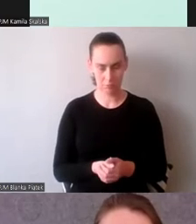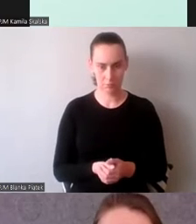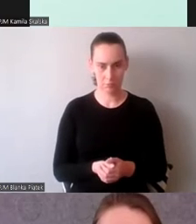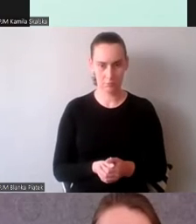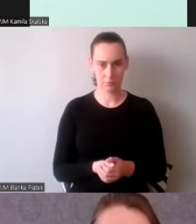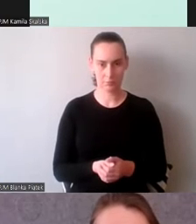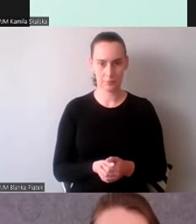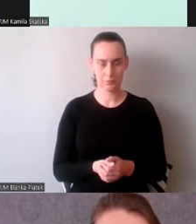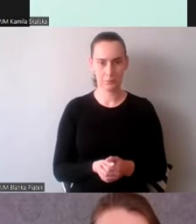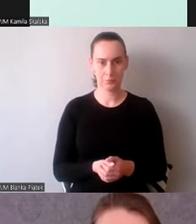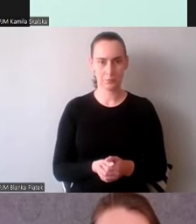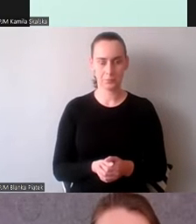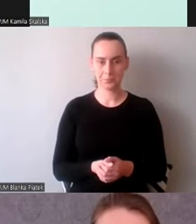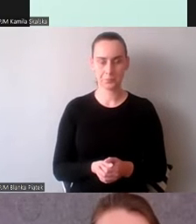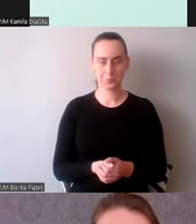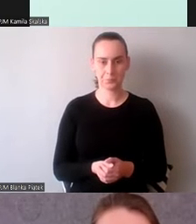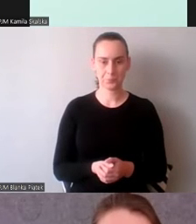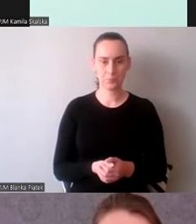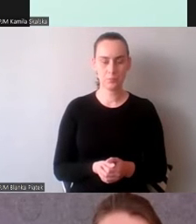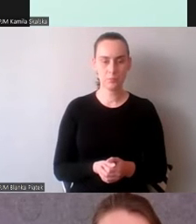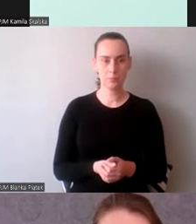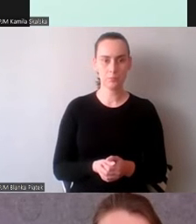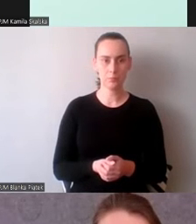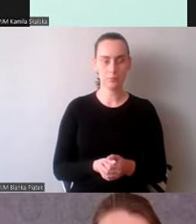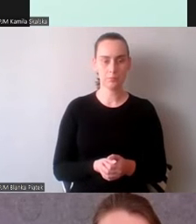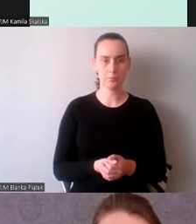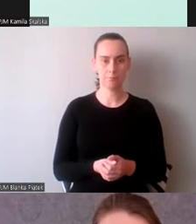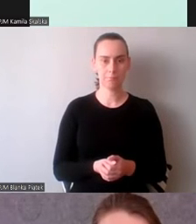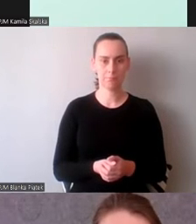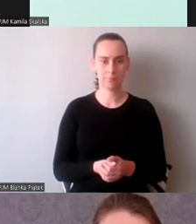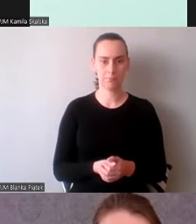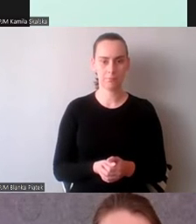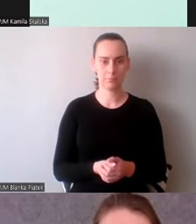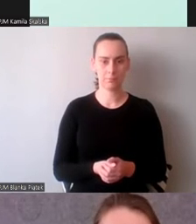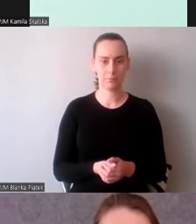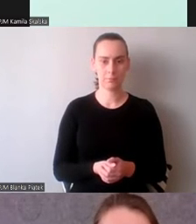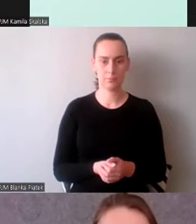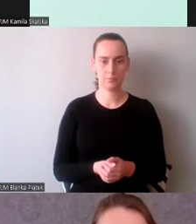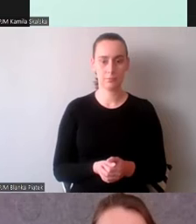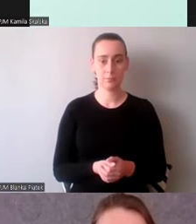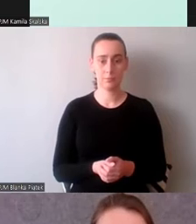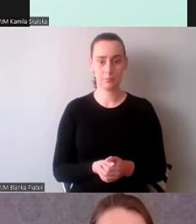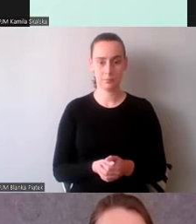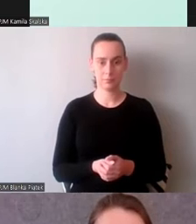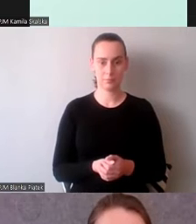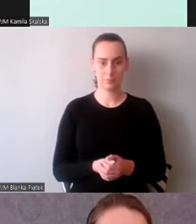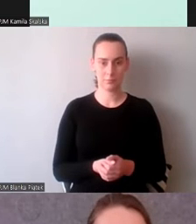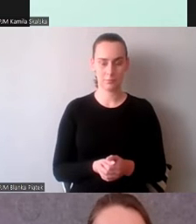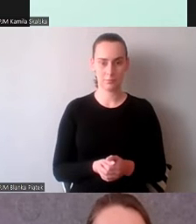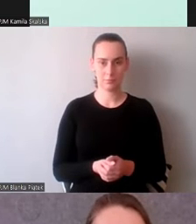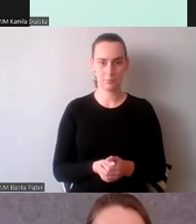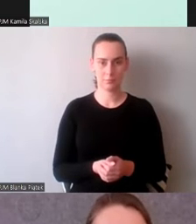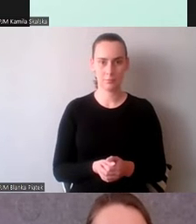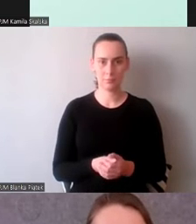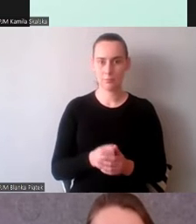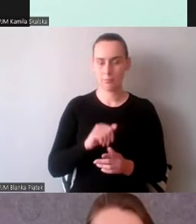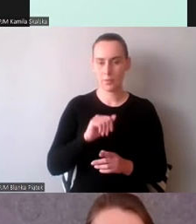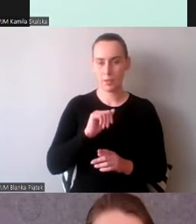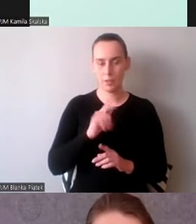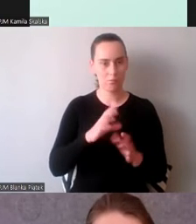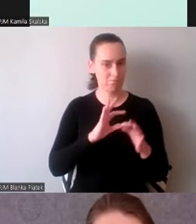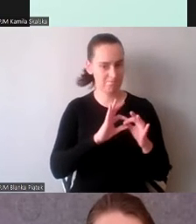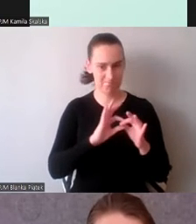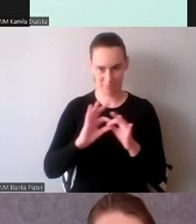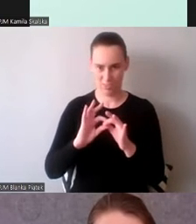I nie ma to nic wspólnego z istotą procesu tłumaczenia,